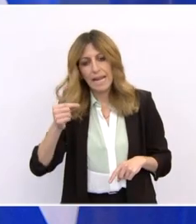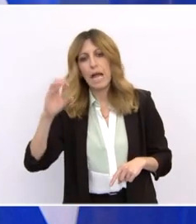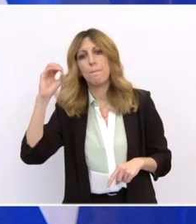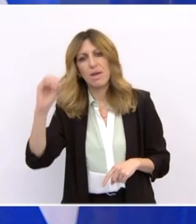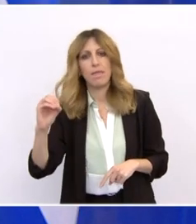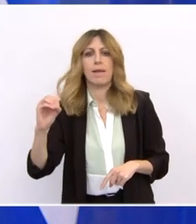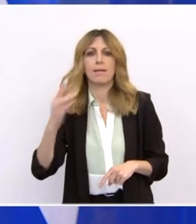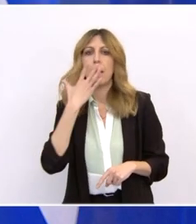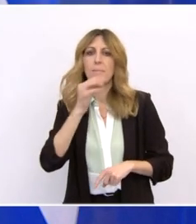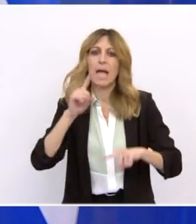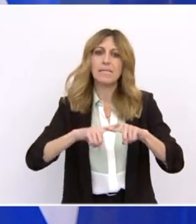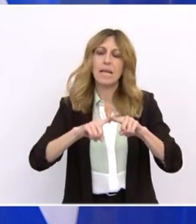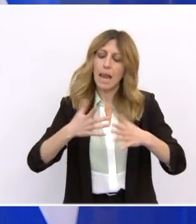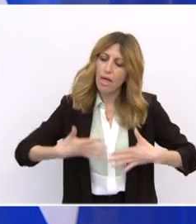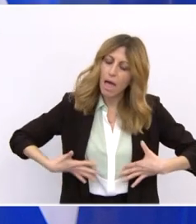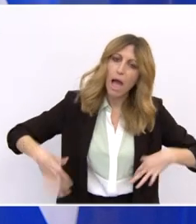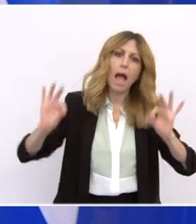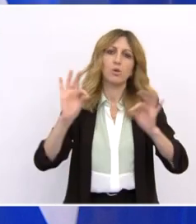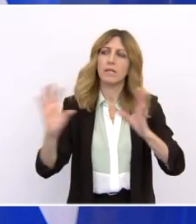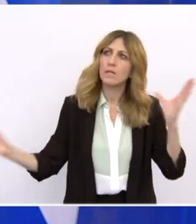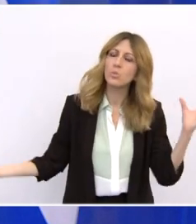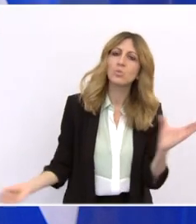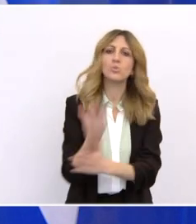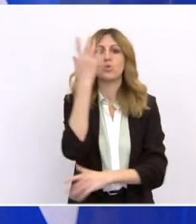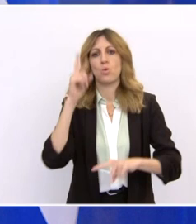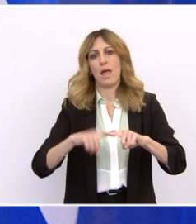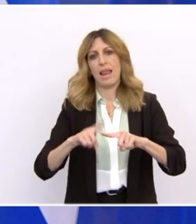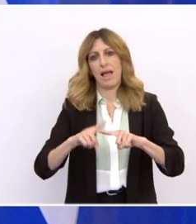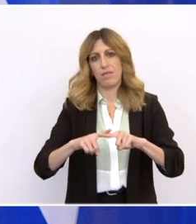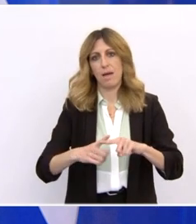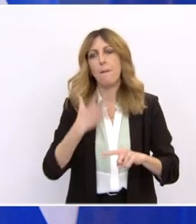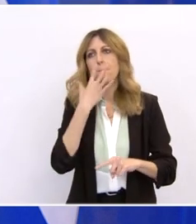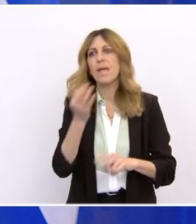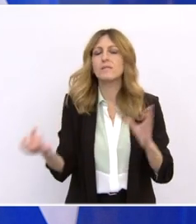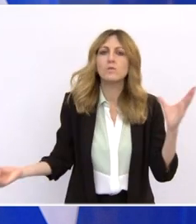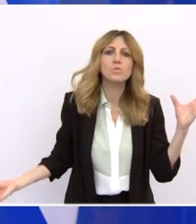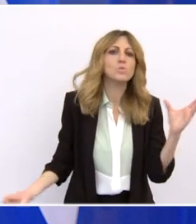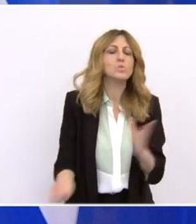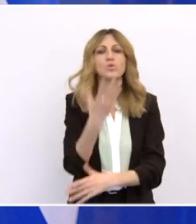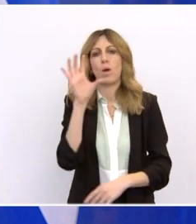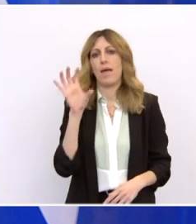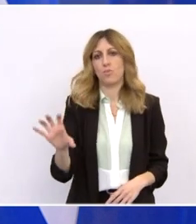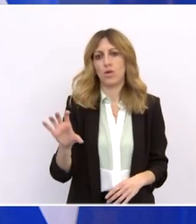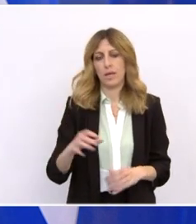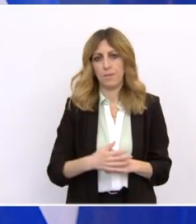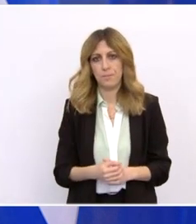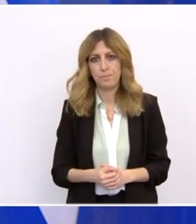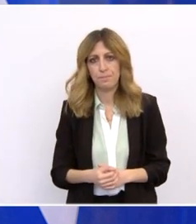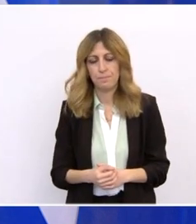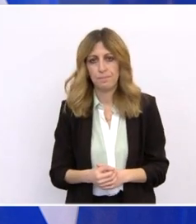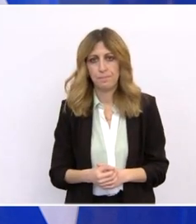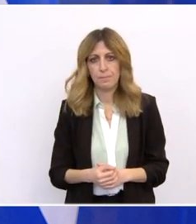στη νέα εποχή που έρχεται. Στον πυρήνα του σχεδίου μας βρίσκεται η δημιουργία